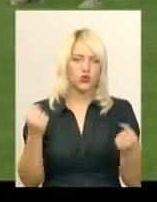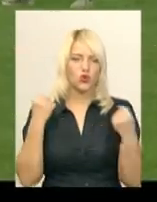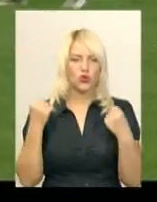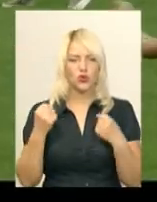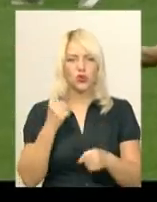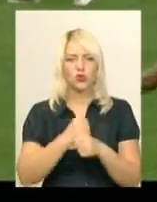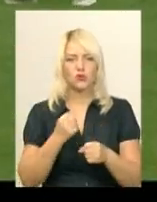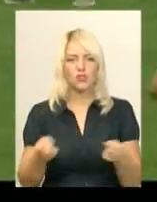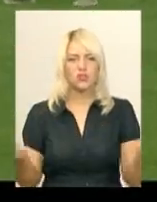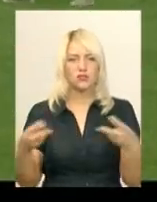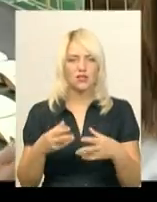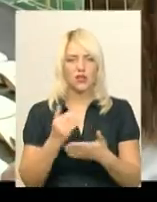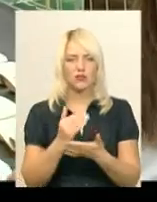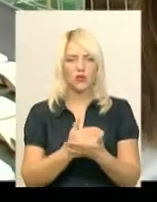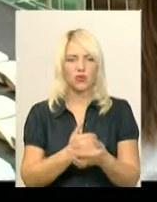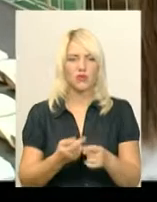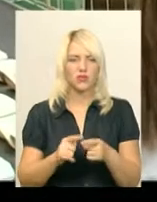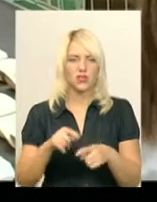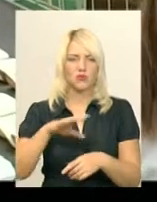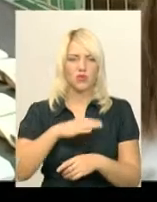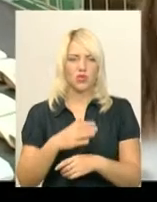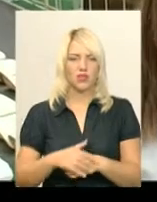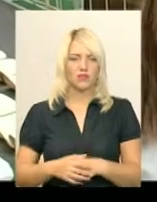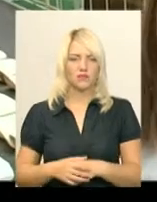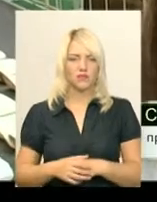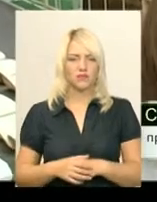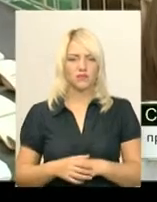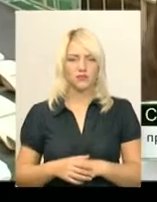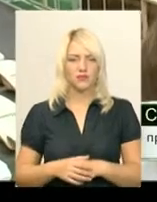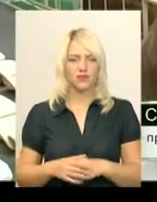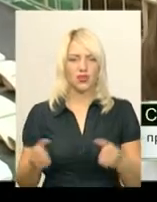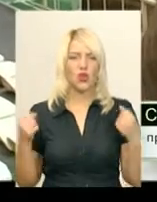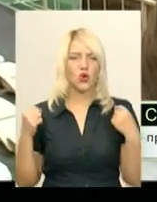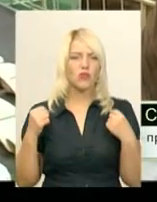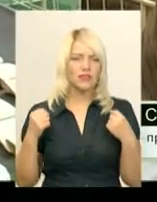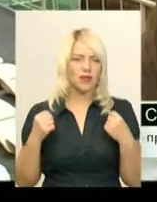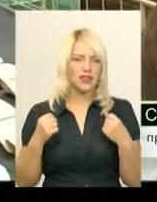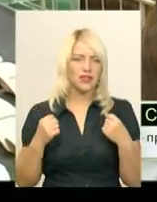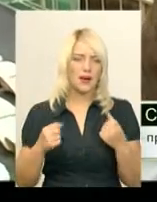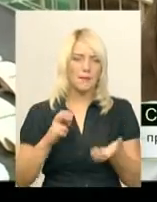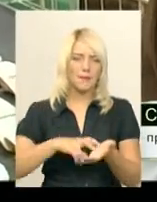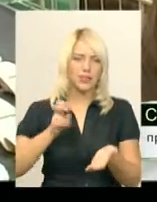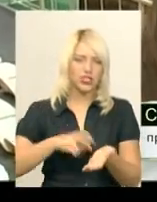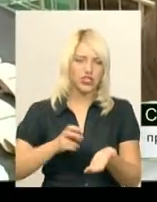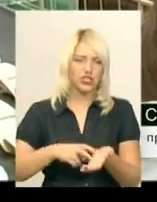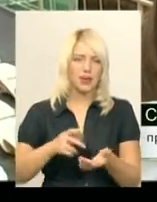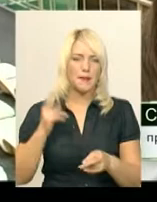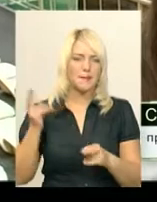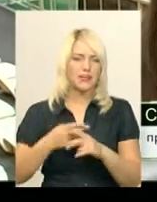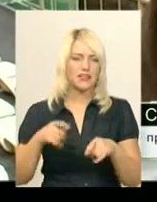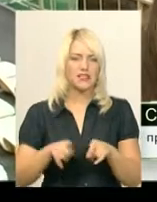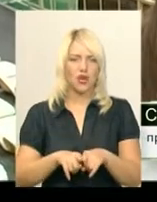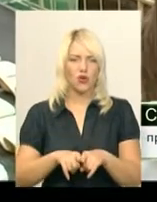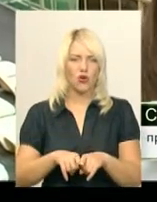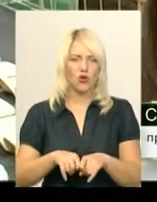розробила спеціальну програму. Це була розминка, прыжки, тобто без такого там